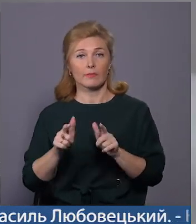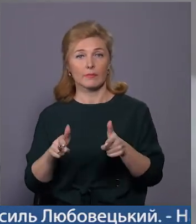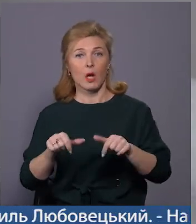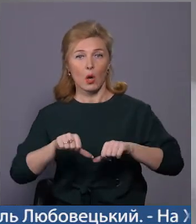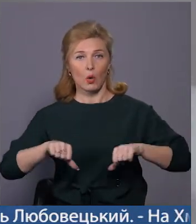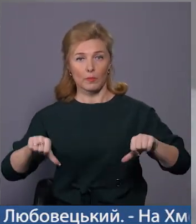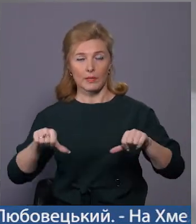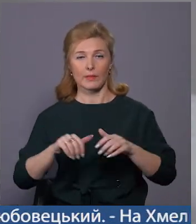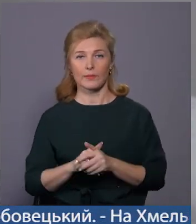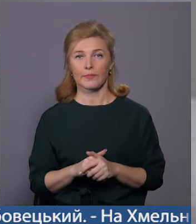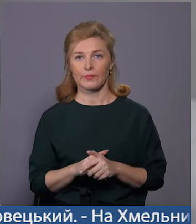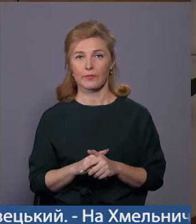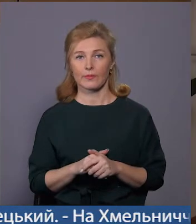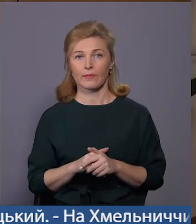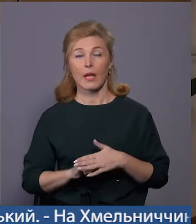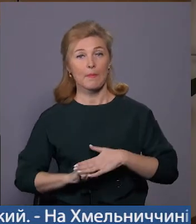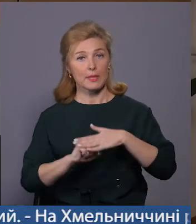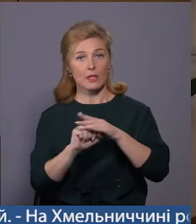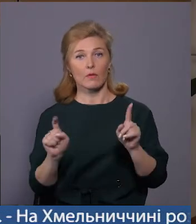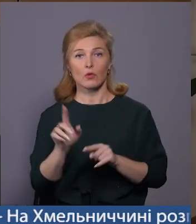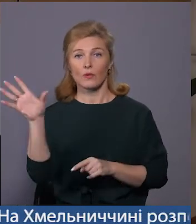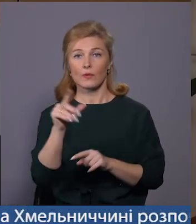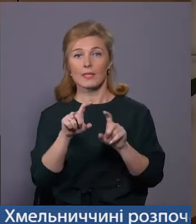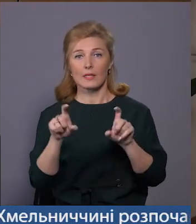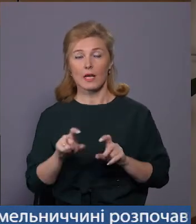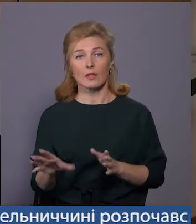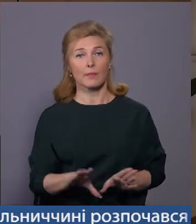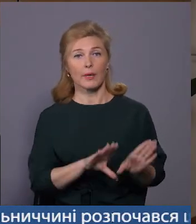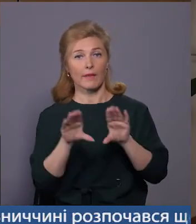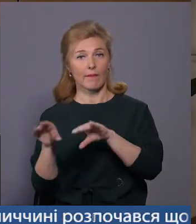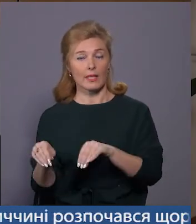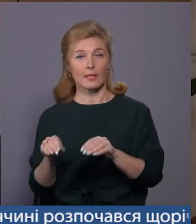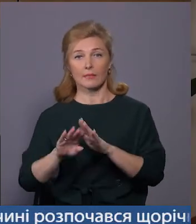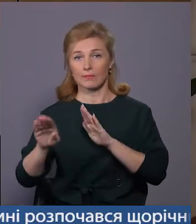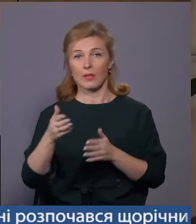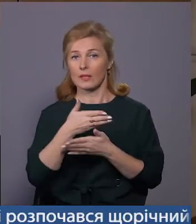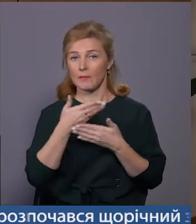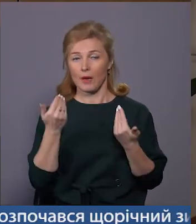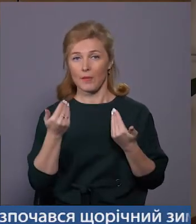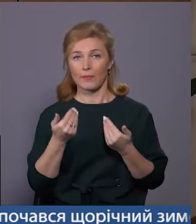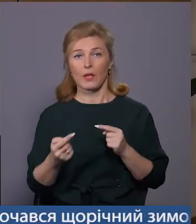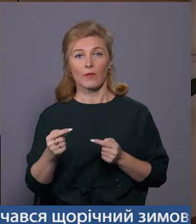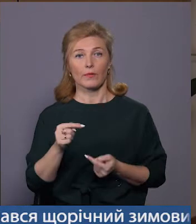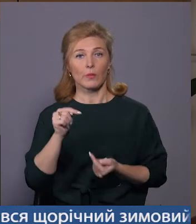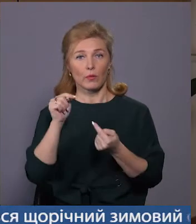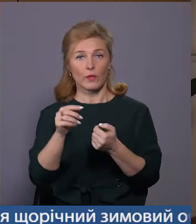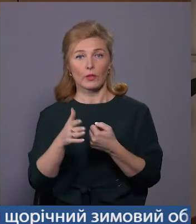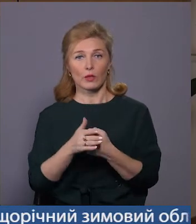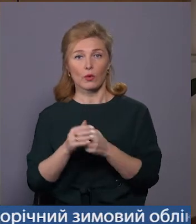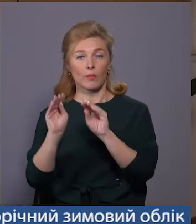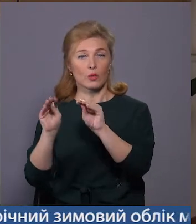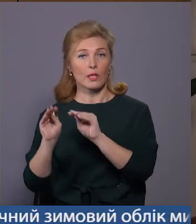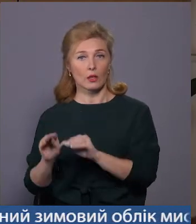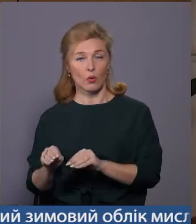комісія ТЕПТНС. Підстав, щоб всі заклади перевести на дистанційний формат, ми не маємо, тому що відповідно до постанови Кабінету міністрів